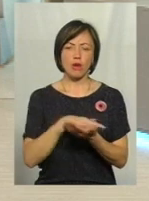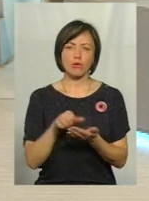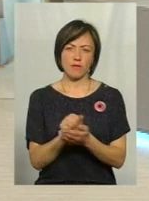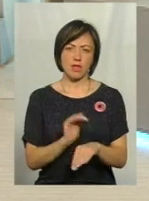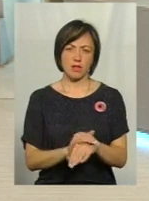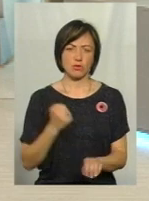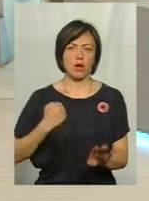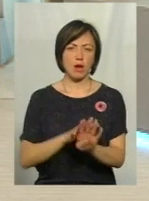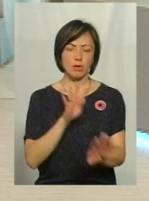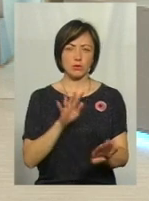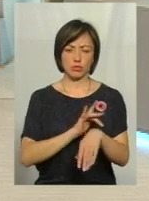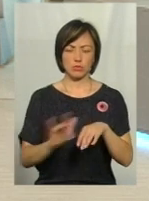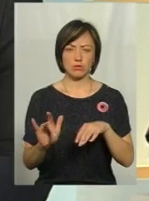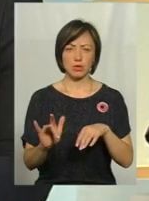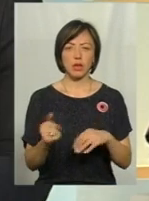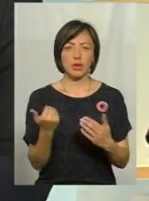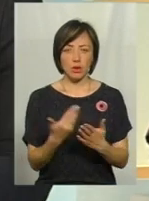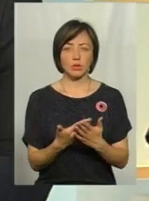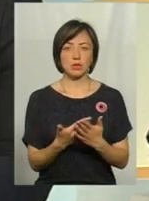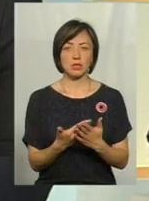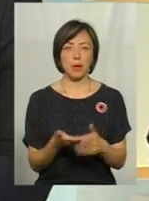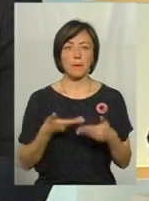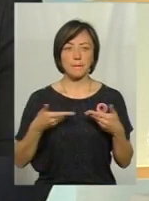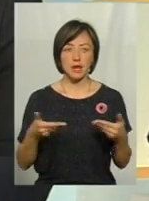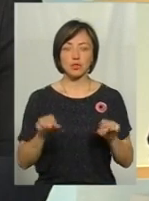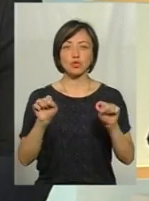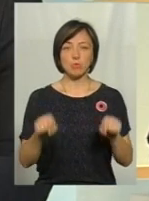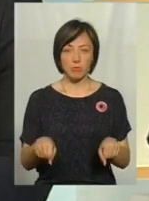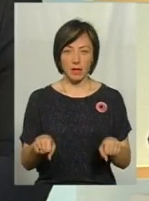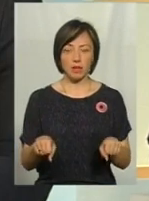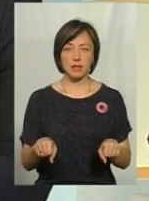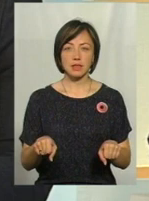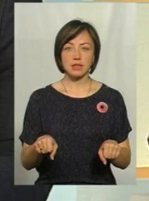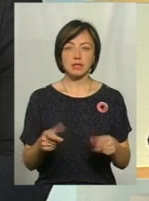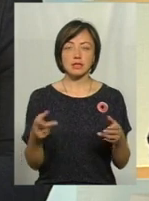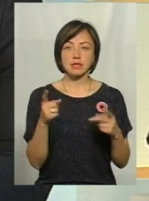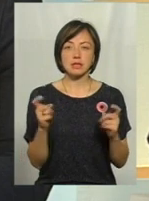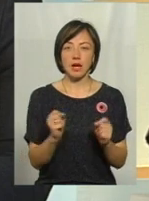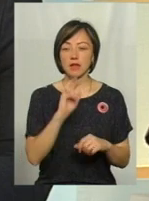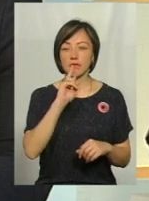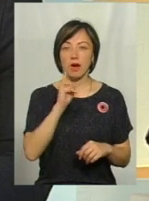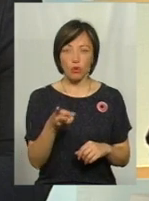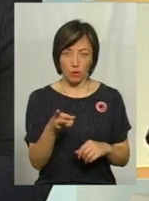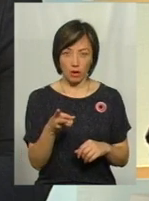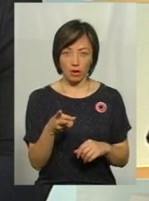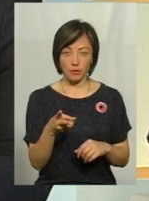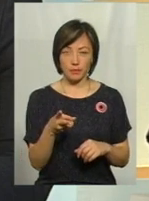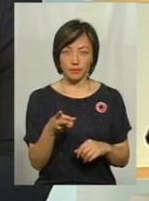армію. І ось ми зуміли за якихось два роки